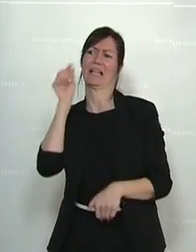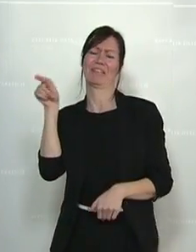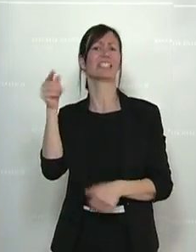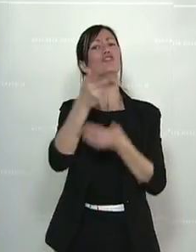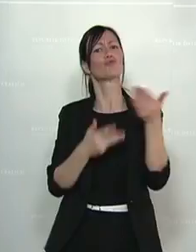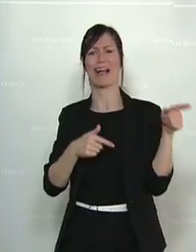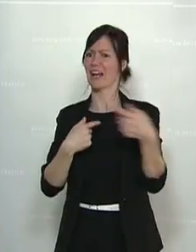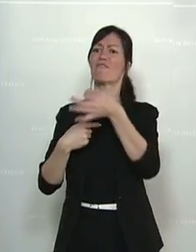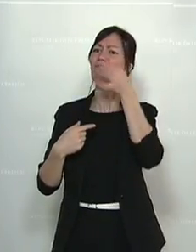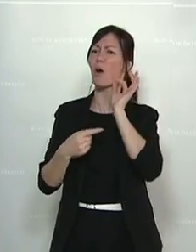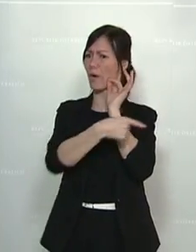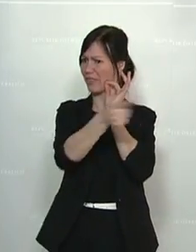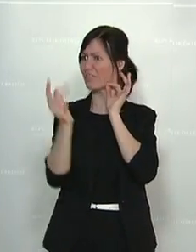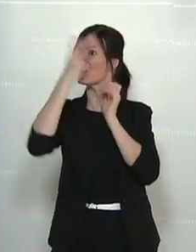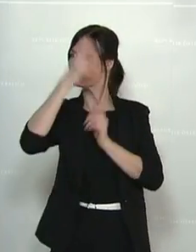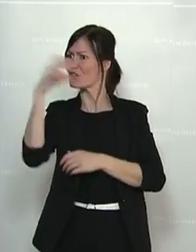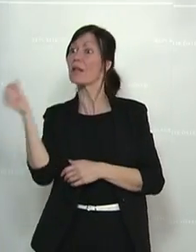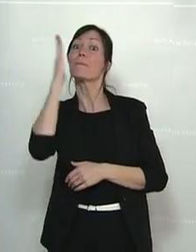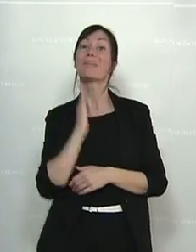sorgen Sie für normalen Schulbetrieb.